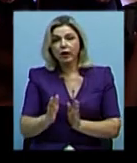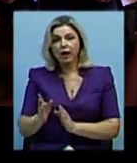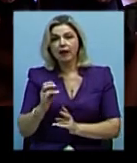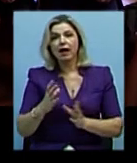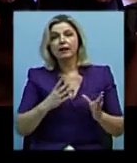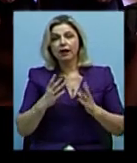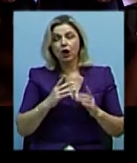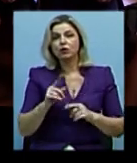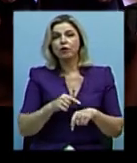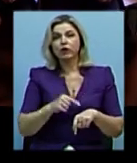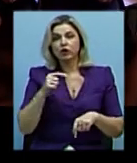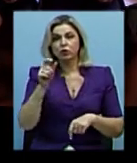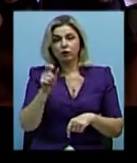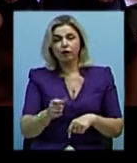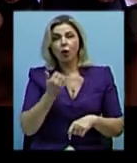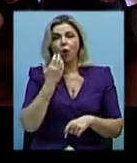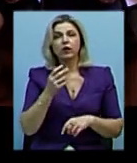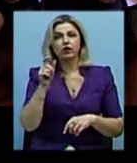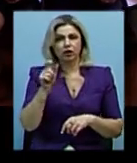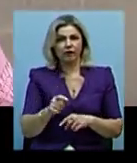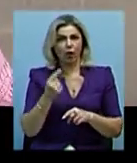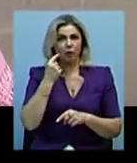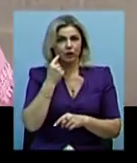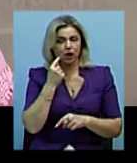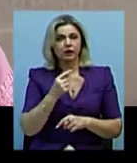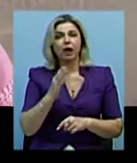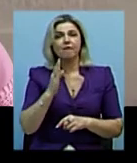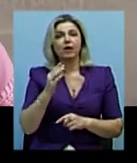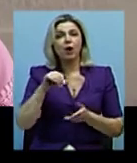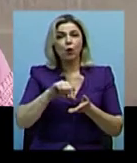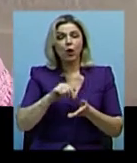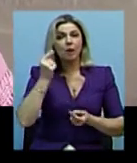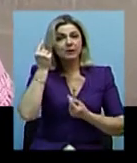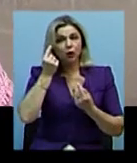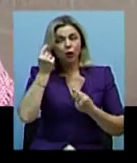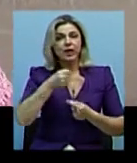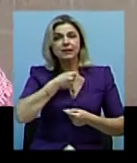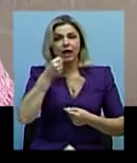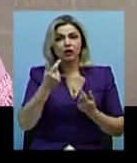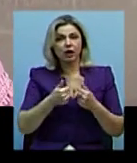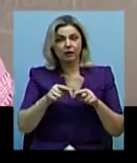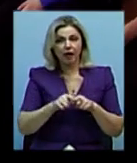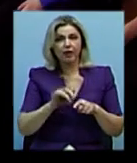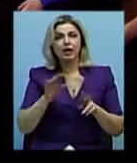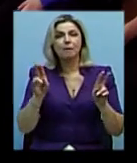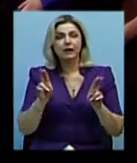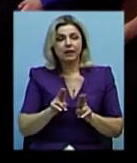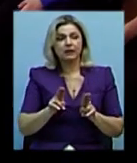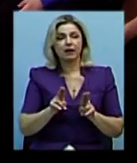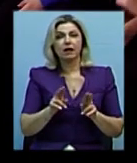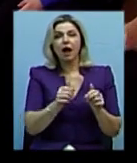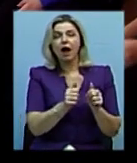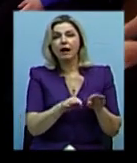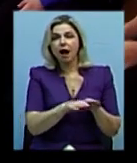що відчуває людина, коли її ображають. В ролі психологів – старшокласники. Принцип «Рівний рівному» шкільна психологиня Євгенія